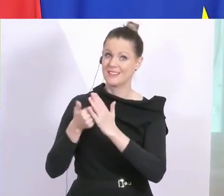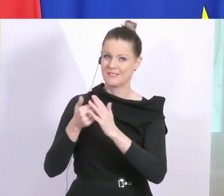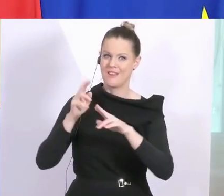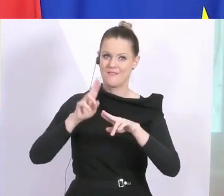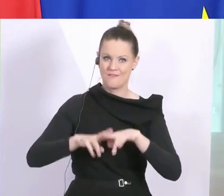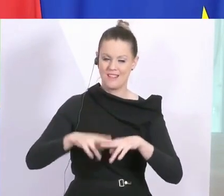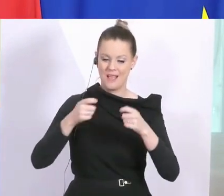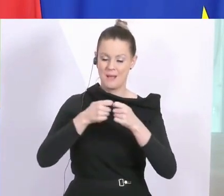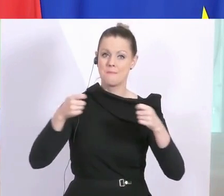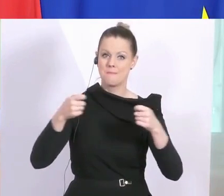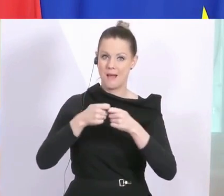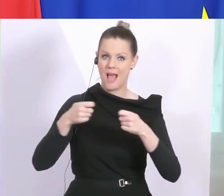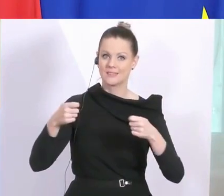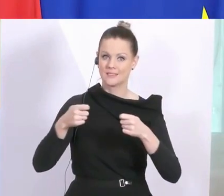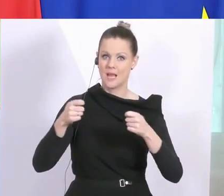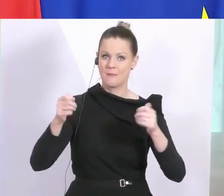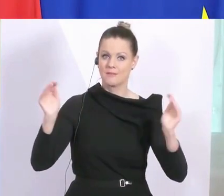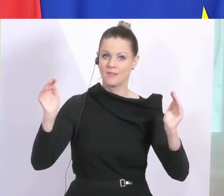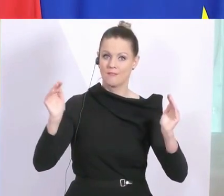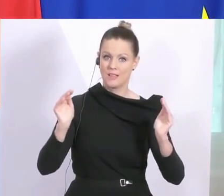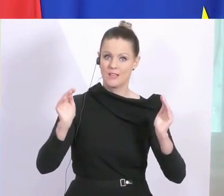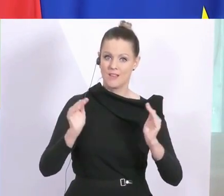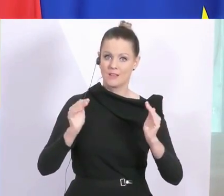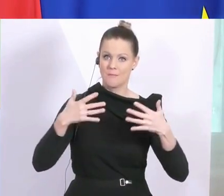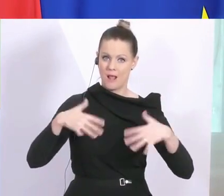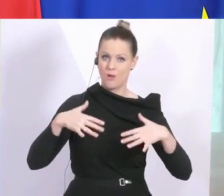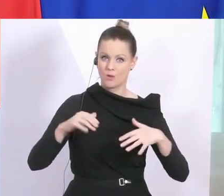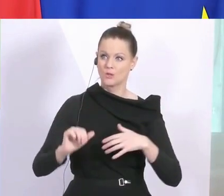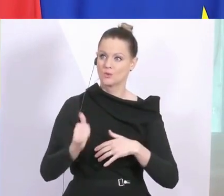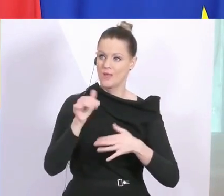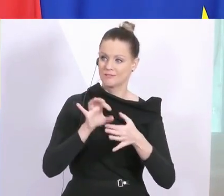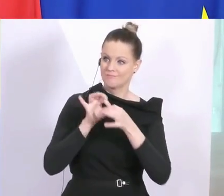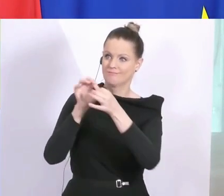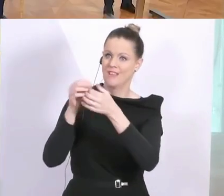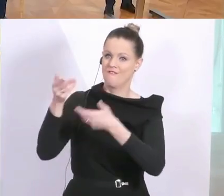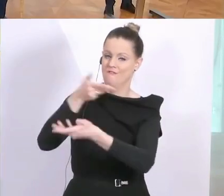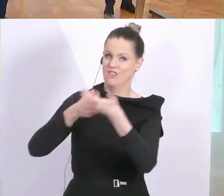wenn wir Maßnahmen zurücknehmen, wir vor allem mit denen beginnen, die volkswirtschaftlich wichtig sind.